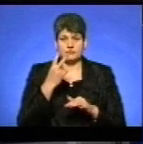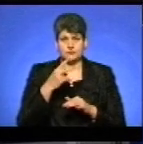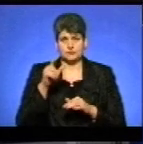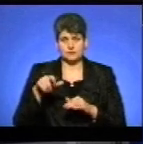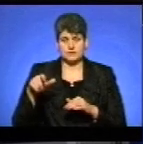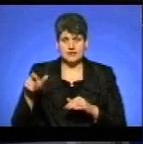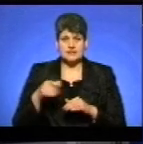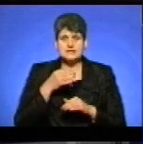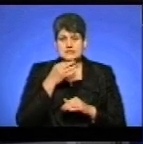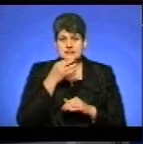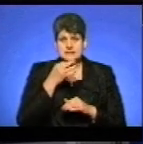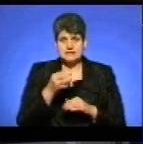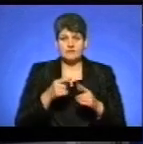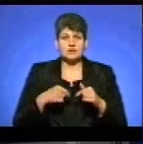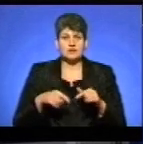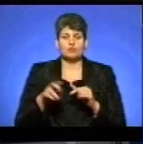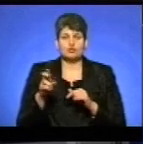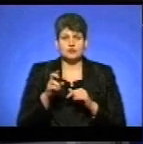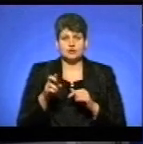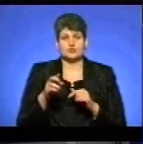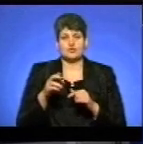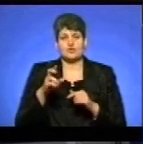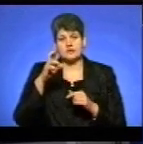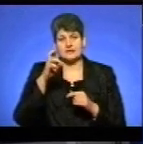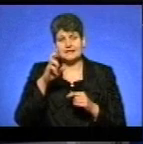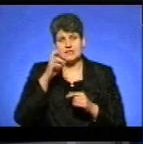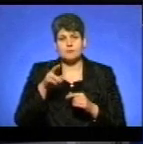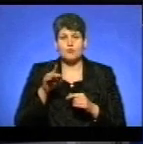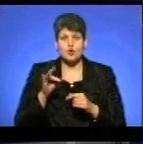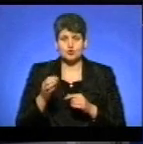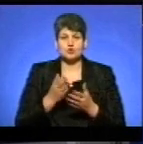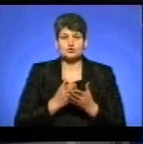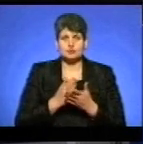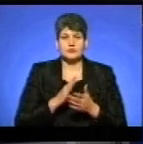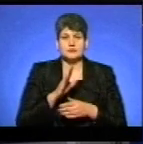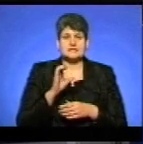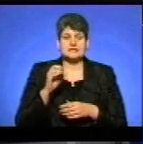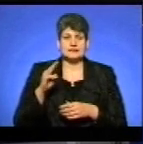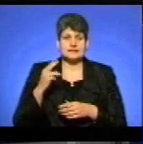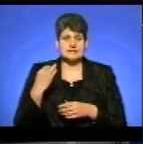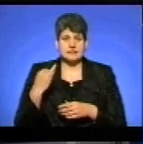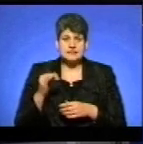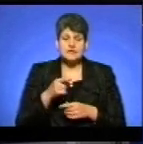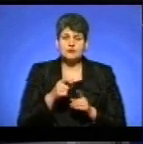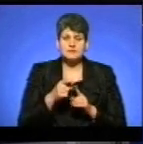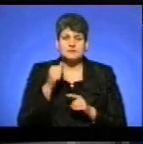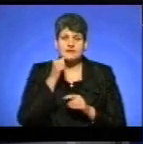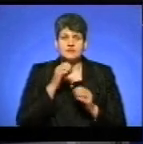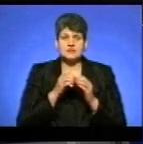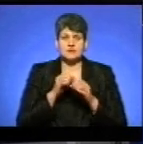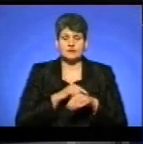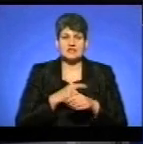спеціаліст відділу ветеринарії Бучацького управління Держпродспоживслужби Володимир Стадницький. За його словами, завтра о 10-й годині